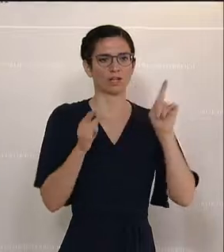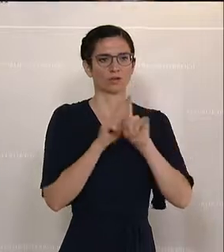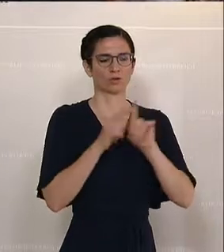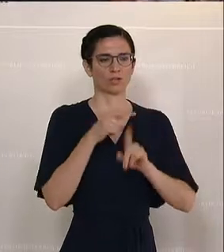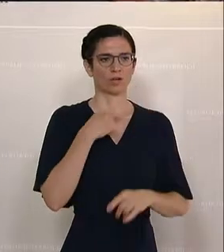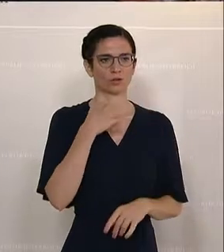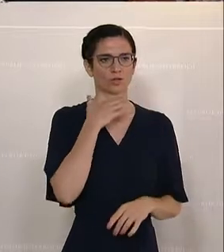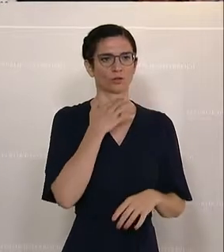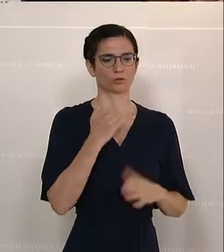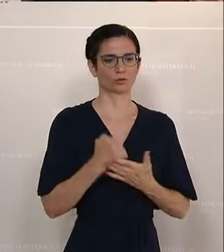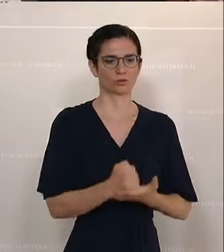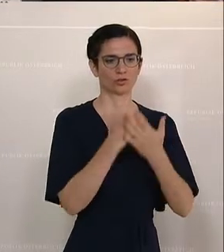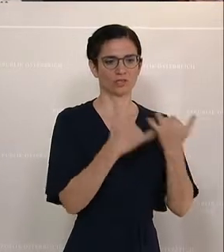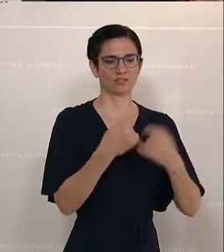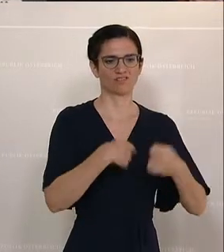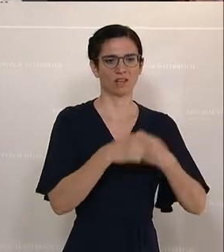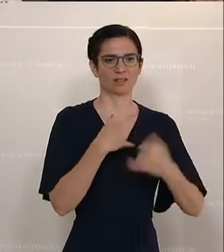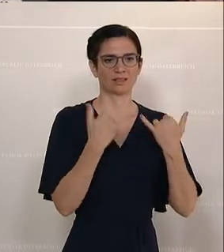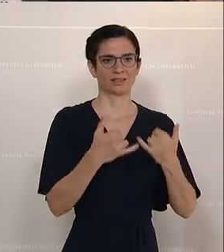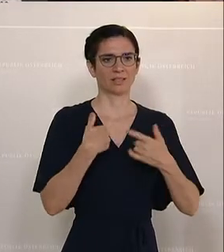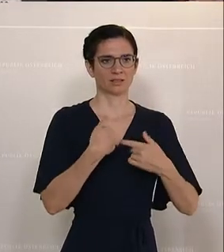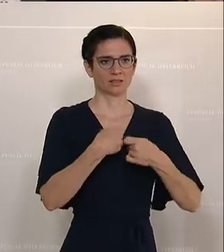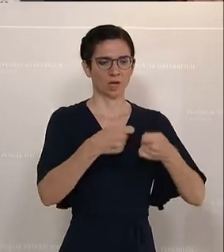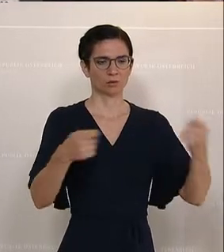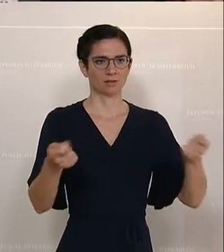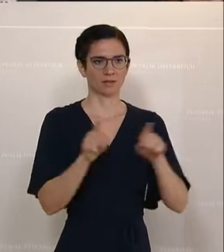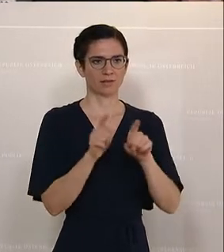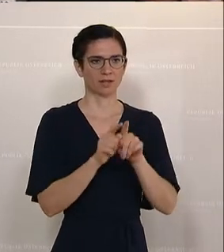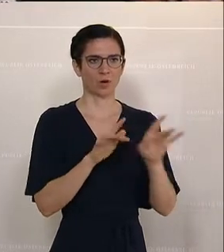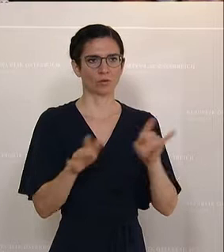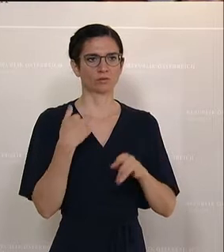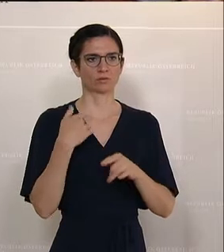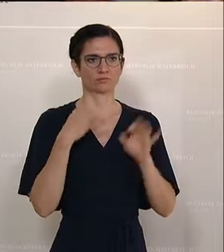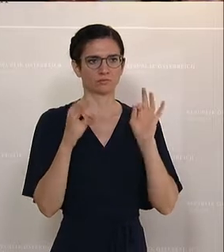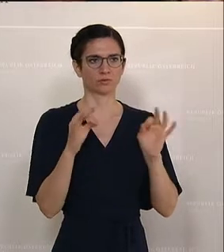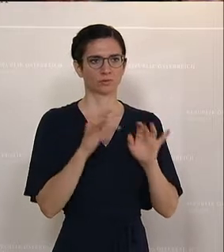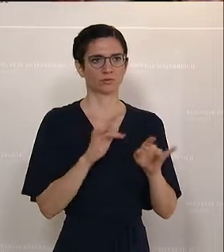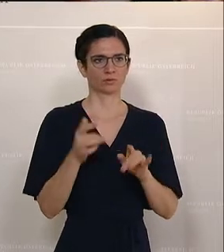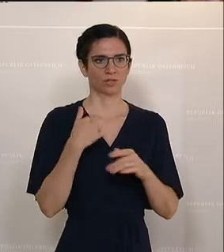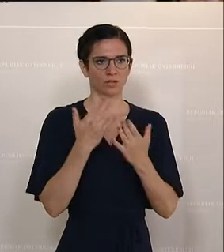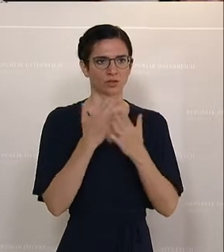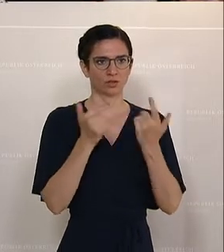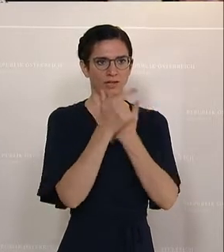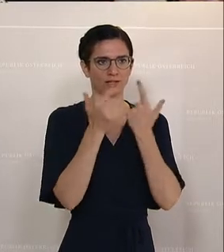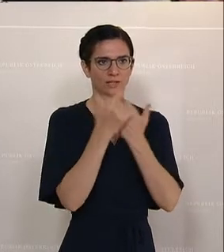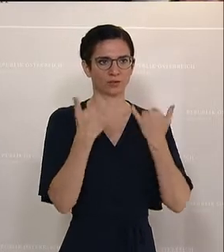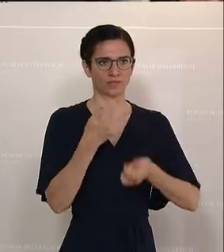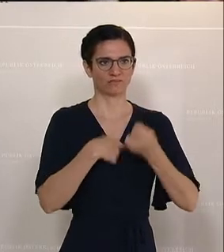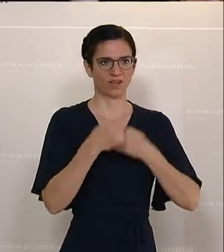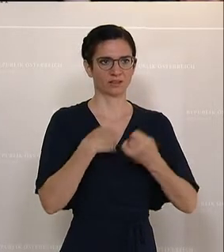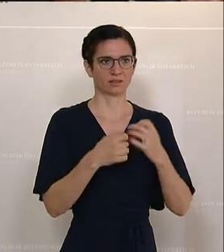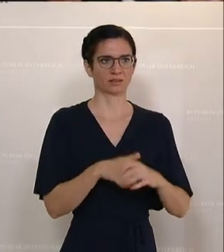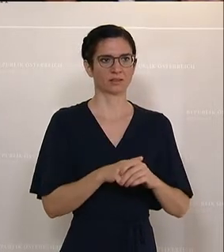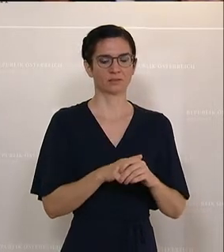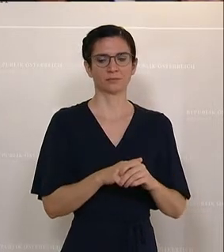Josef Muchitsch, der Sozialsprecher der SPÖ, hat sich nun zu einer tatsächlichen Berichtigung zu Wort gemeldet. er